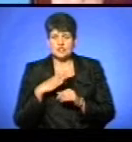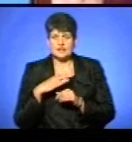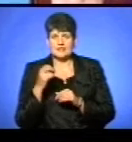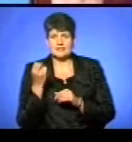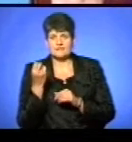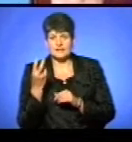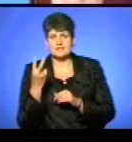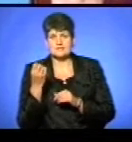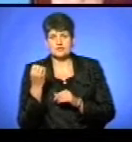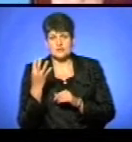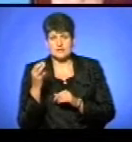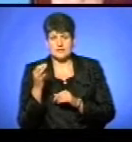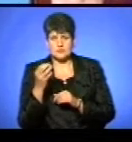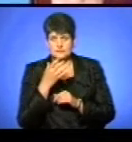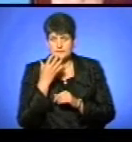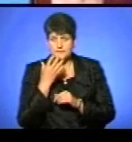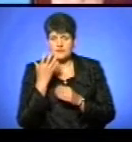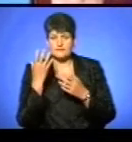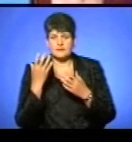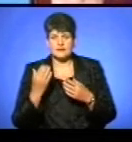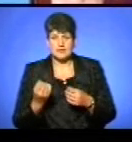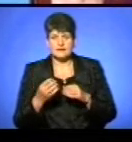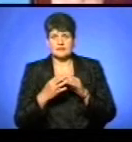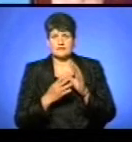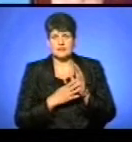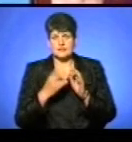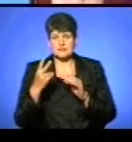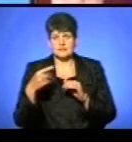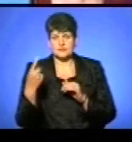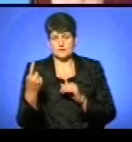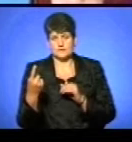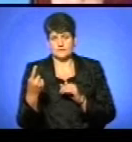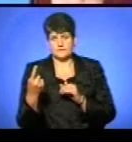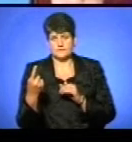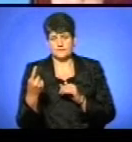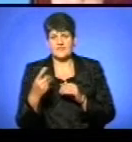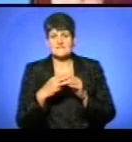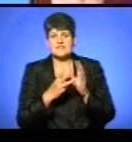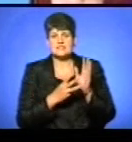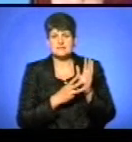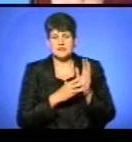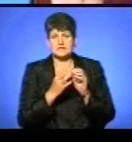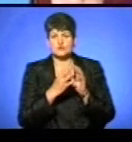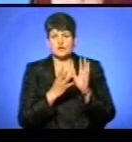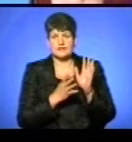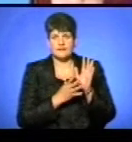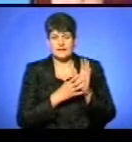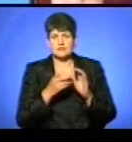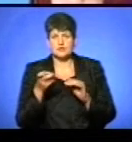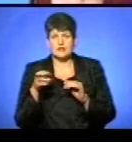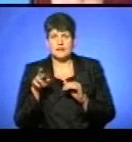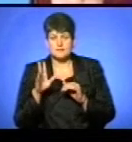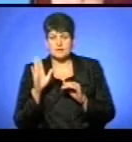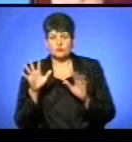-14 градусів, на день – 19-21. 18 та 19 липня буде